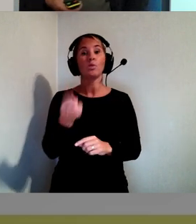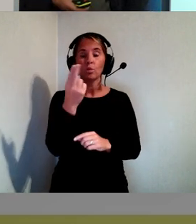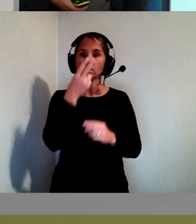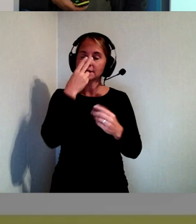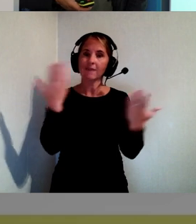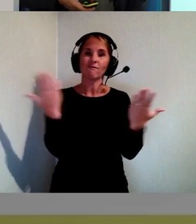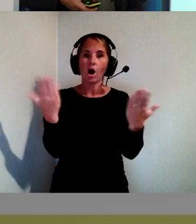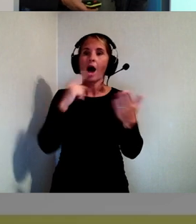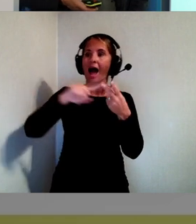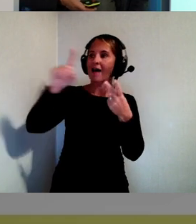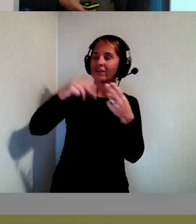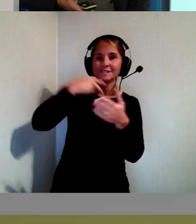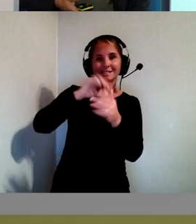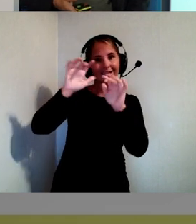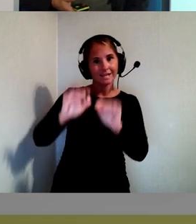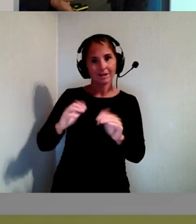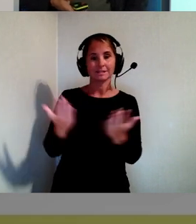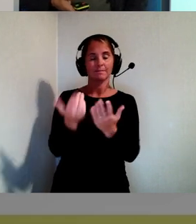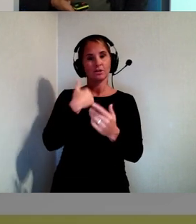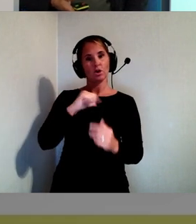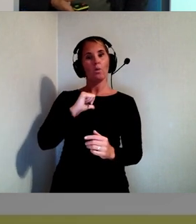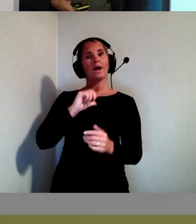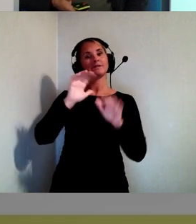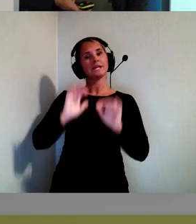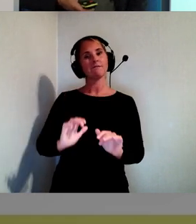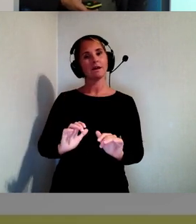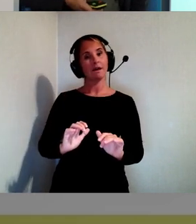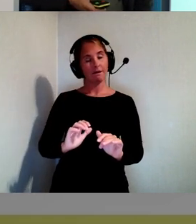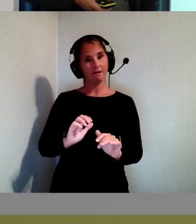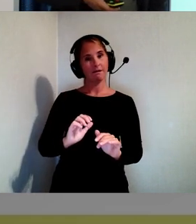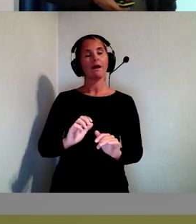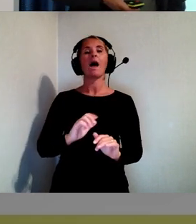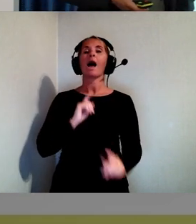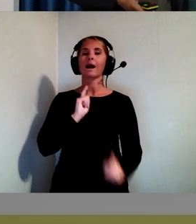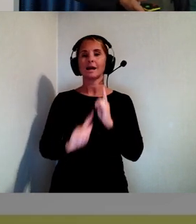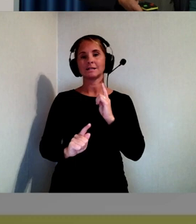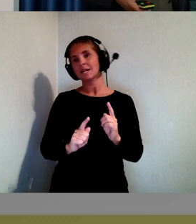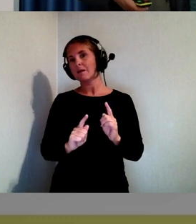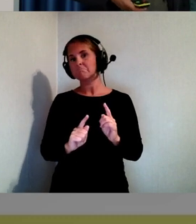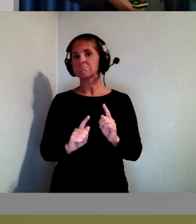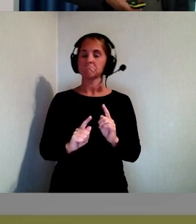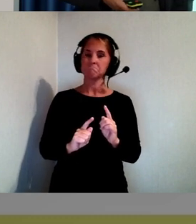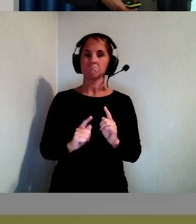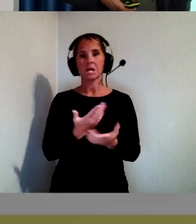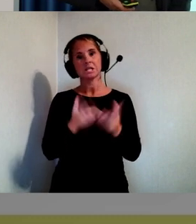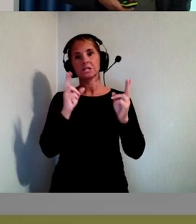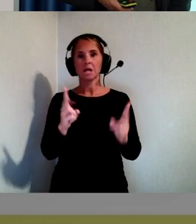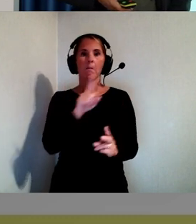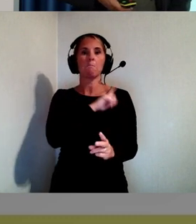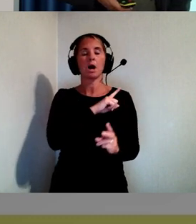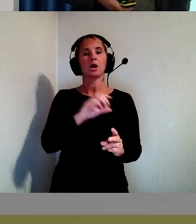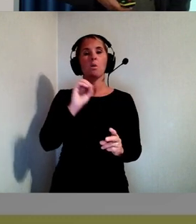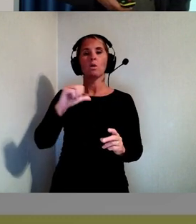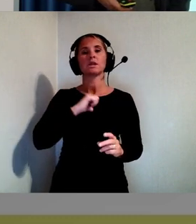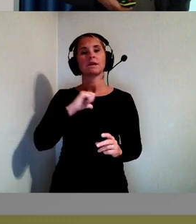skriver samtidigt som man själv skriver. Och kanske det är mindre otrevligt att avbryta någon per text än via